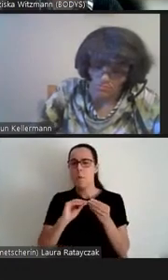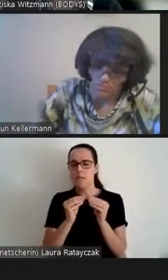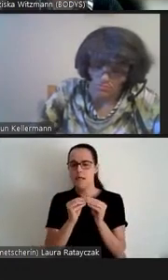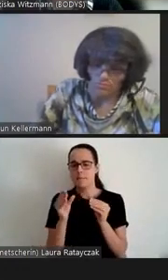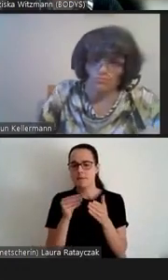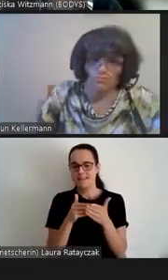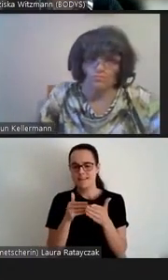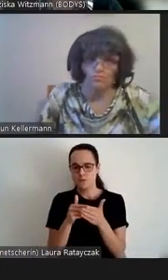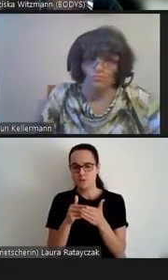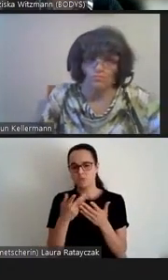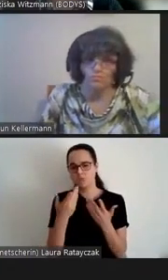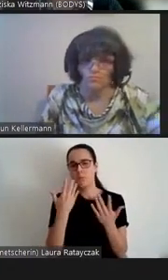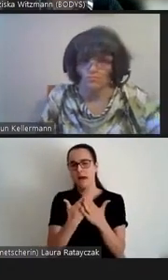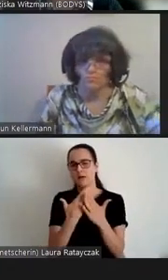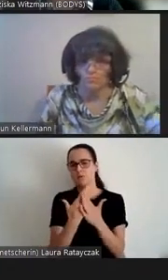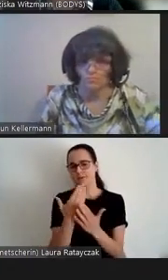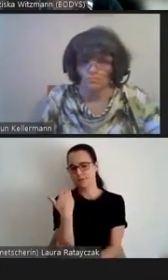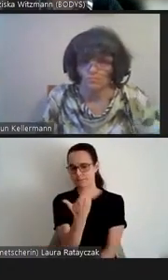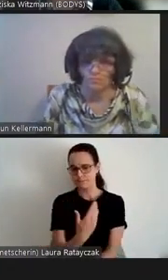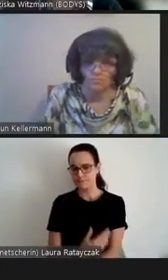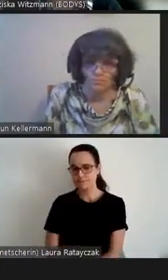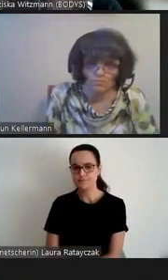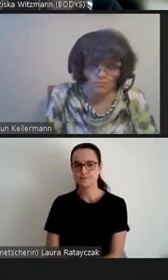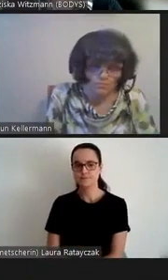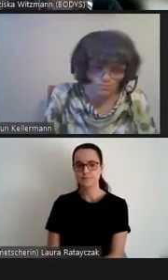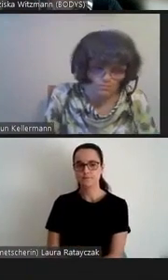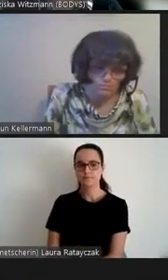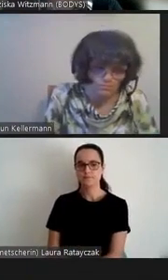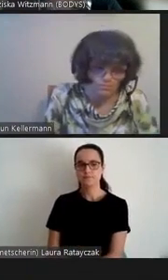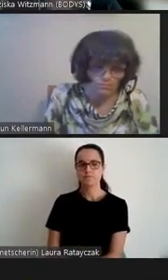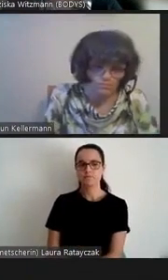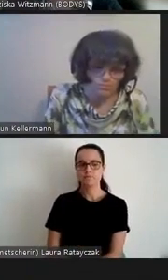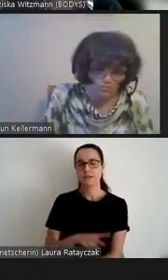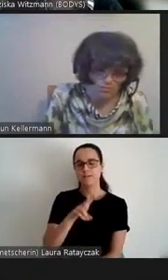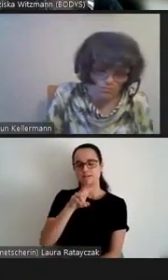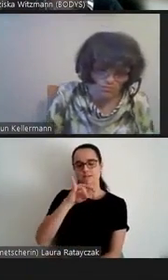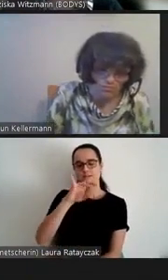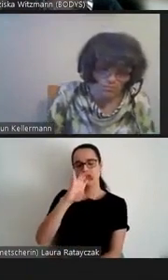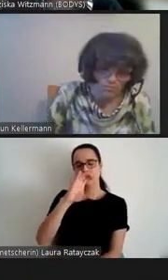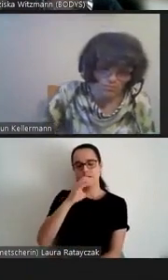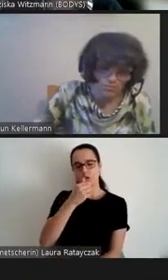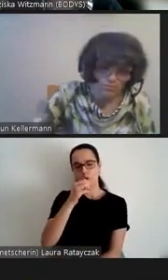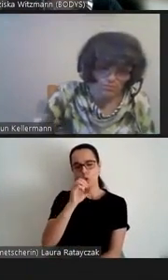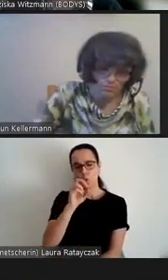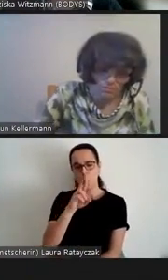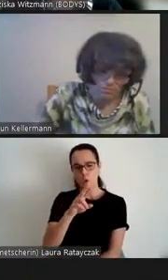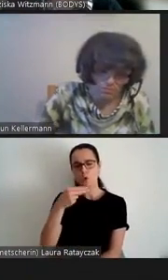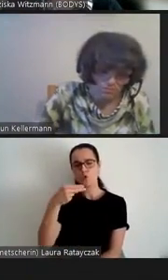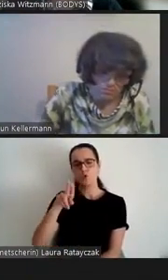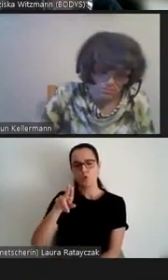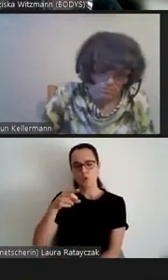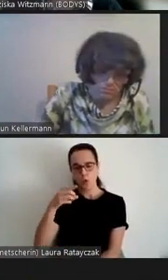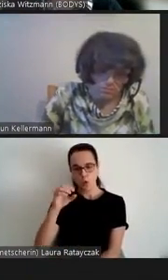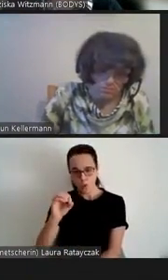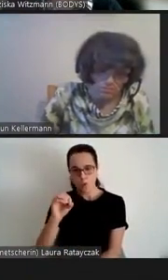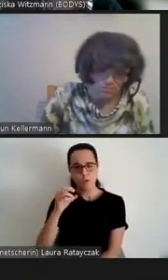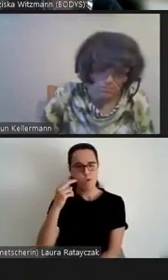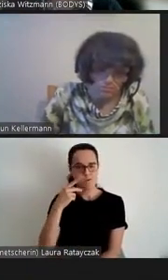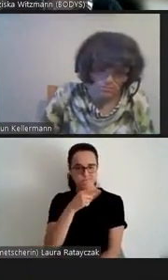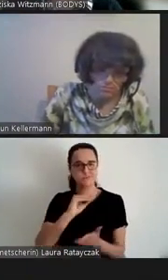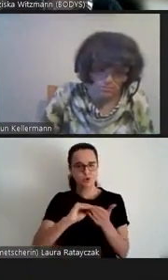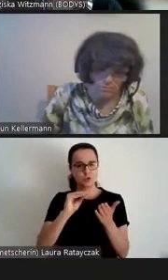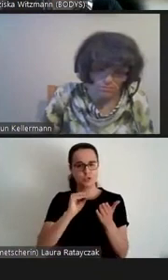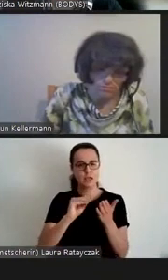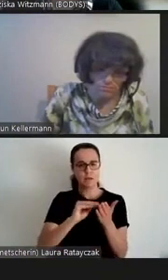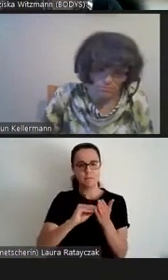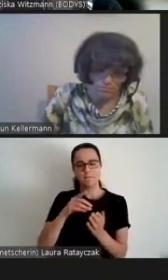eben ein Beispiel. Victor Hugo, der Glockner von Notre Dame wird hier kurz